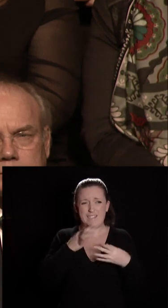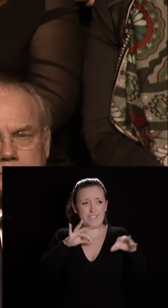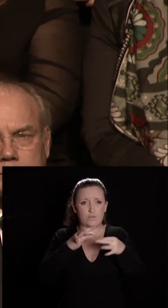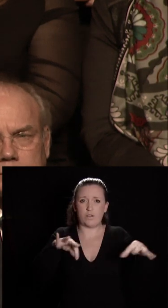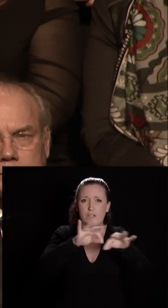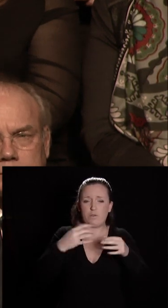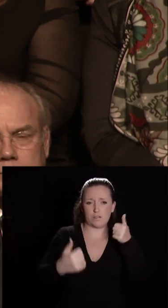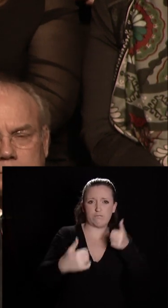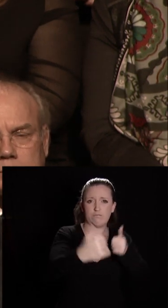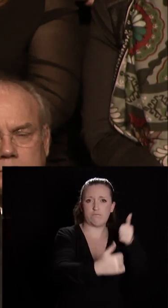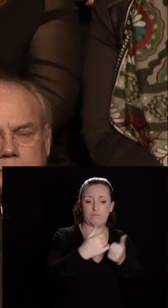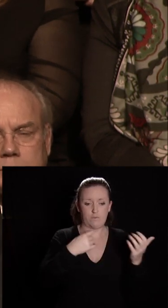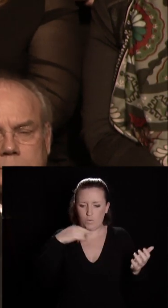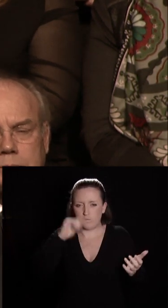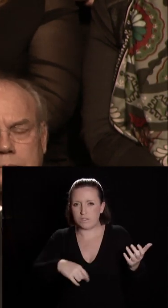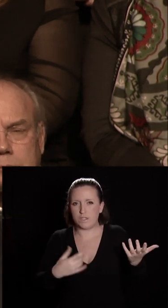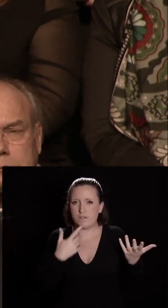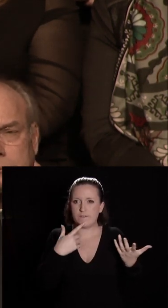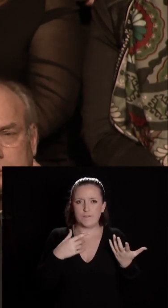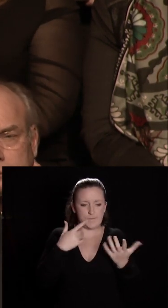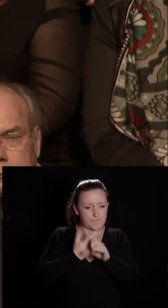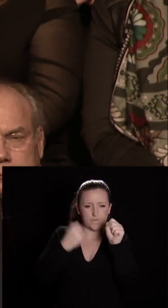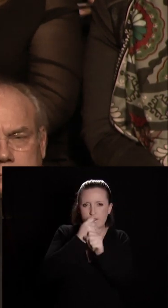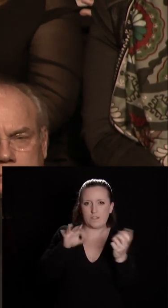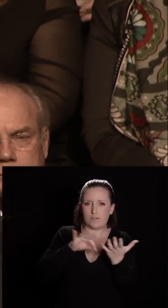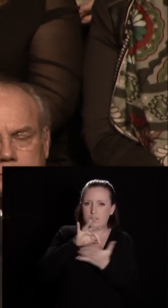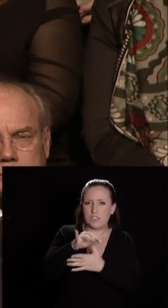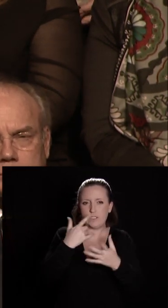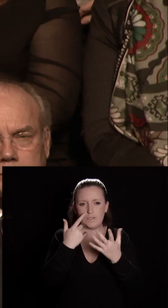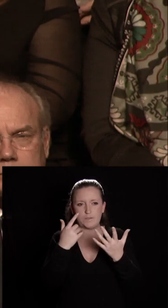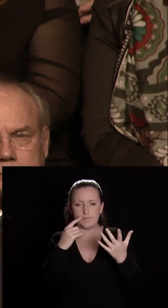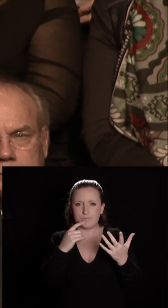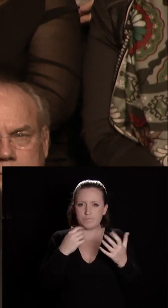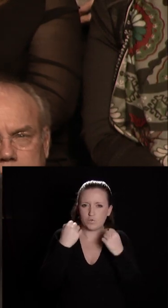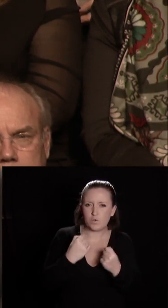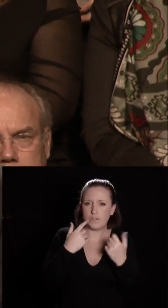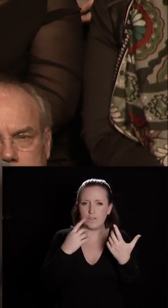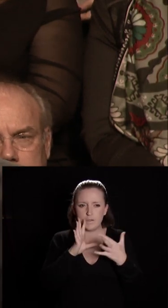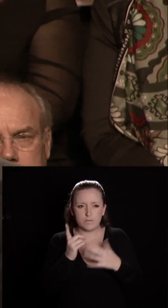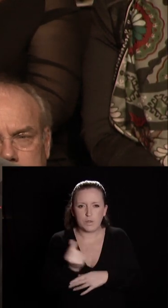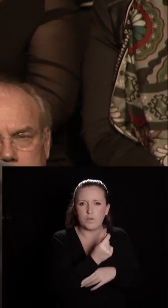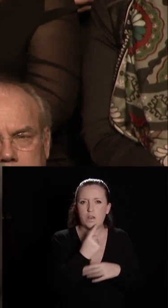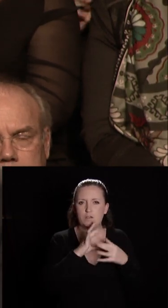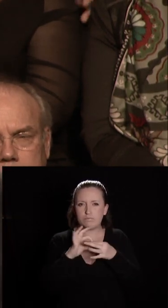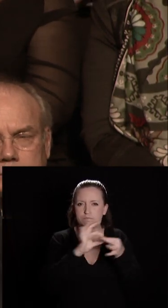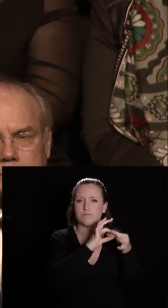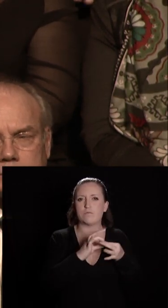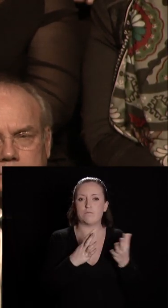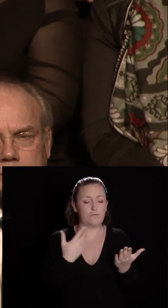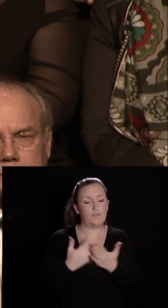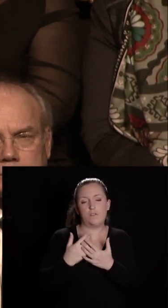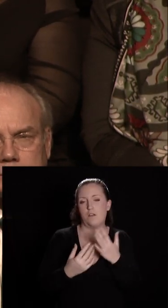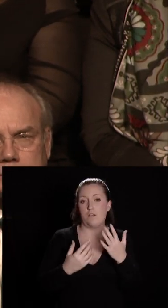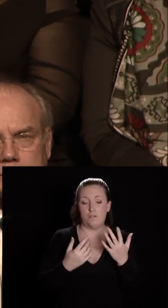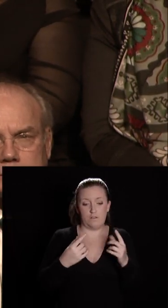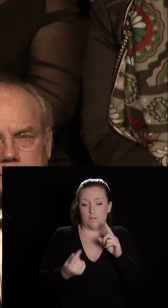nous impose de bâtir des stratégies d'attractivité solides, structurées et partenariales. C'est essentiel pour attirer